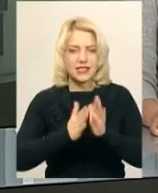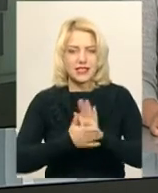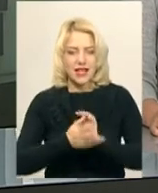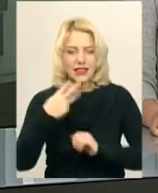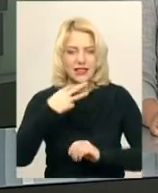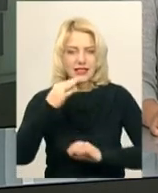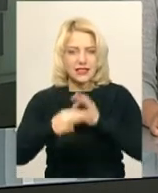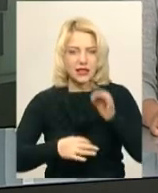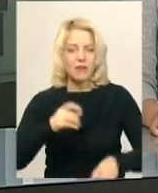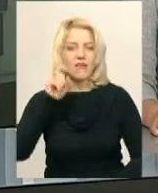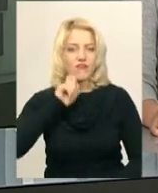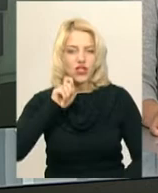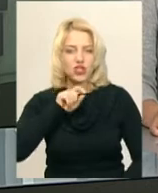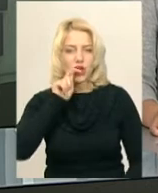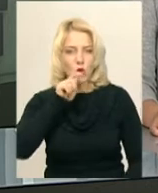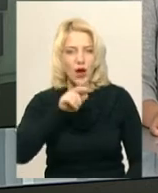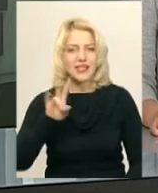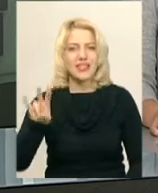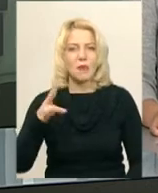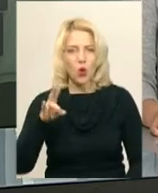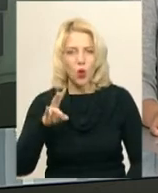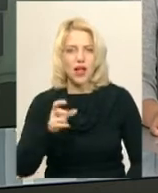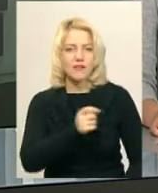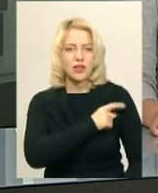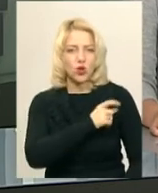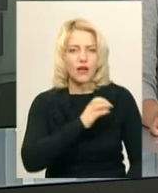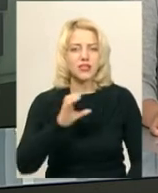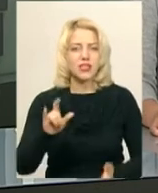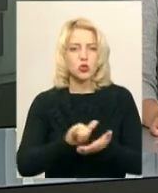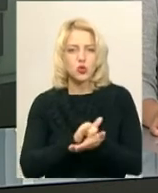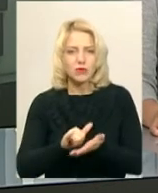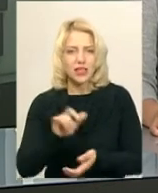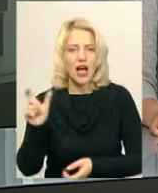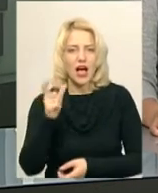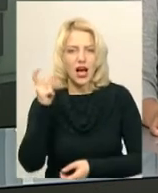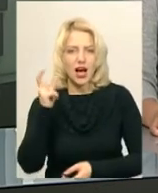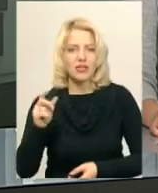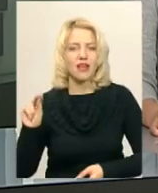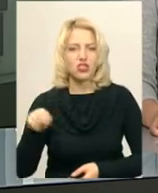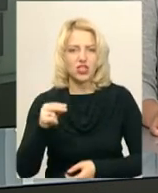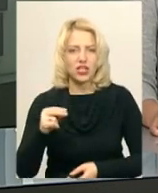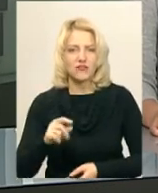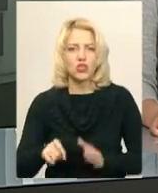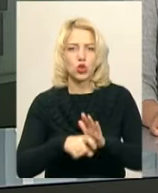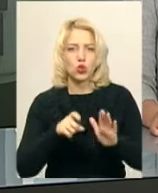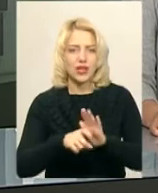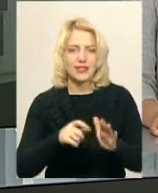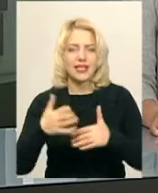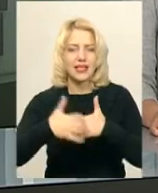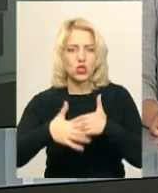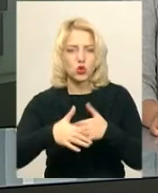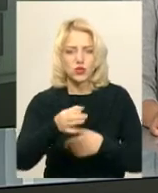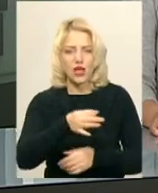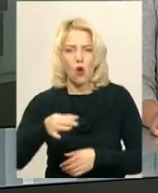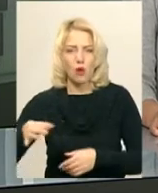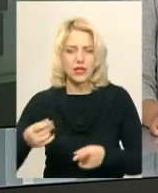А саме у Вінницькій, Луганській, Миколаївській, Одеській, Сумській, Харківській, Чернігівській, Донецькій, Запорізькій та Херсонській. За